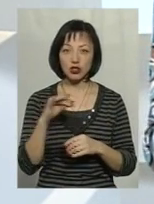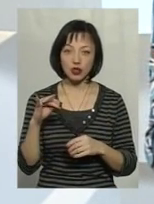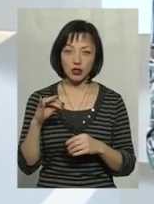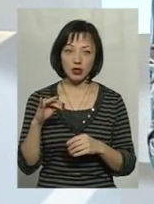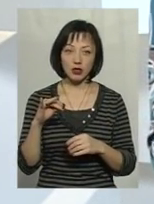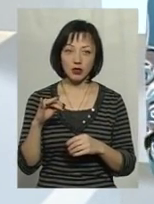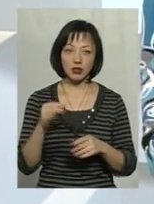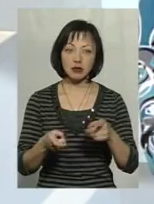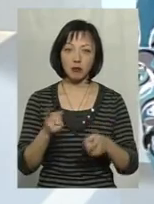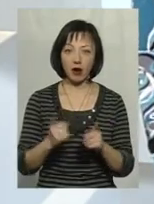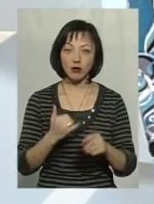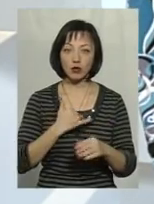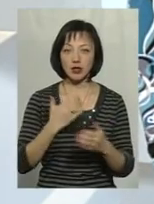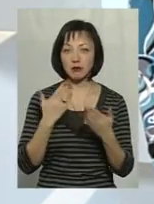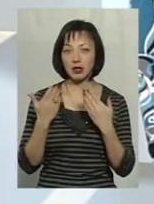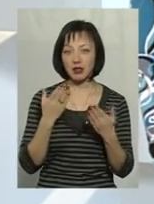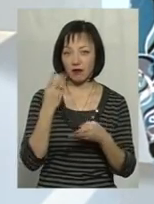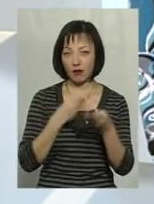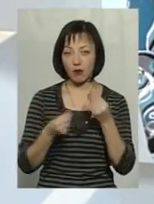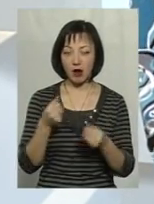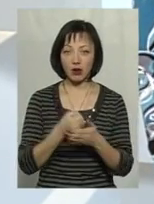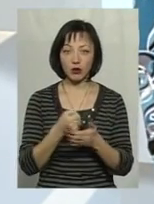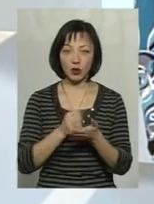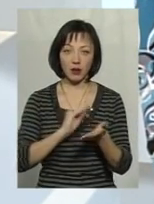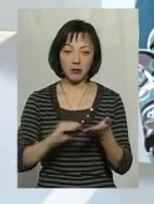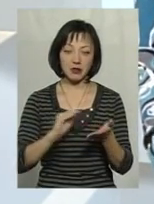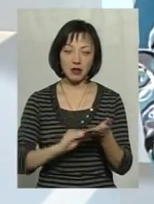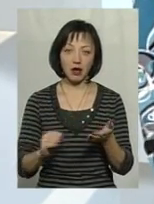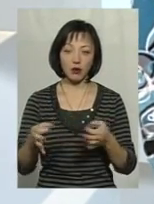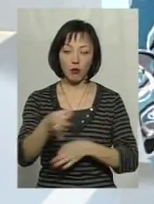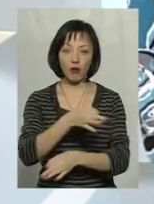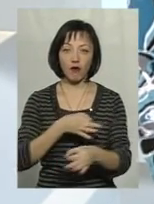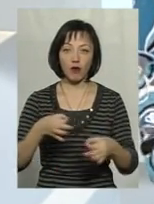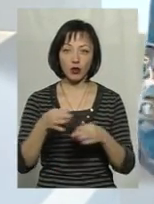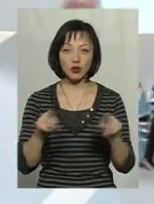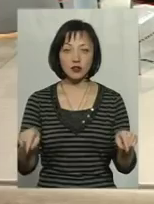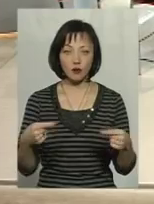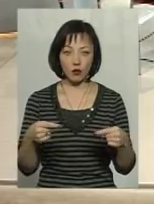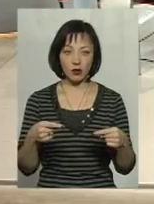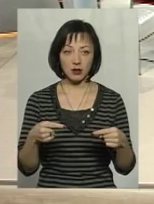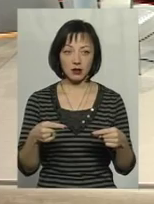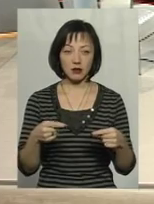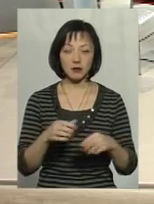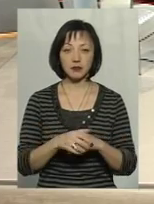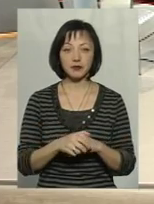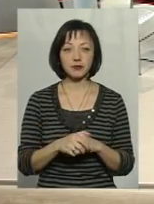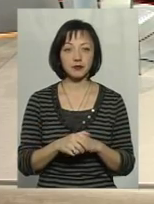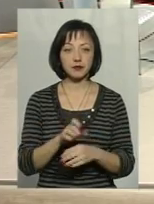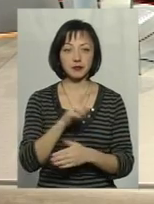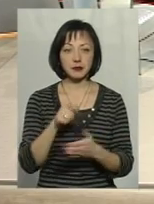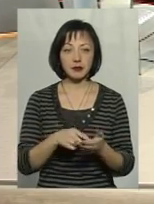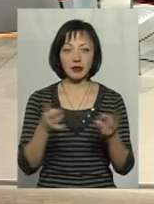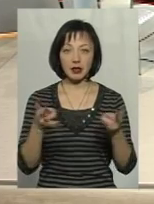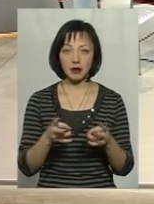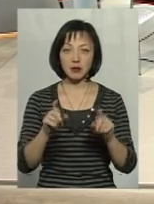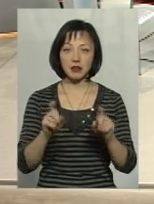справді в нас підхід формальний до її написання, до її обговорення, до її створення? От як зазначила пані Лєві. Треба